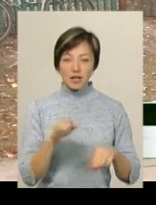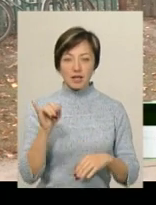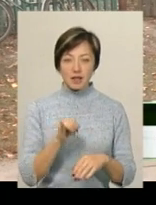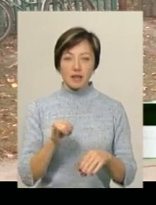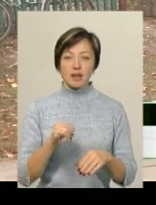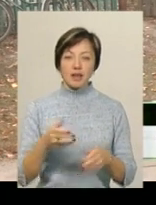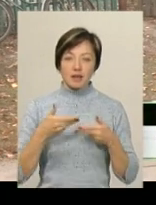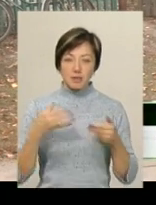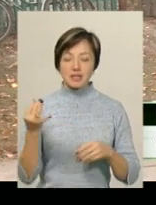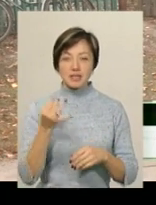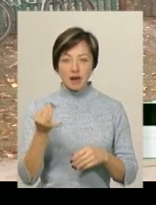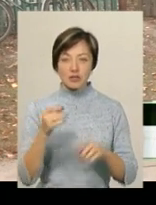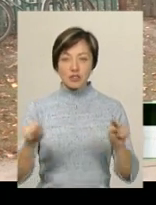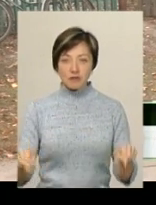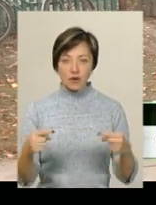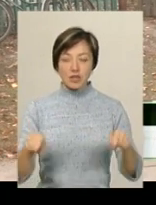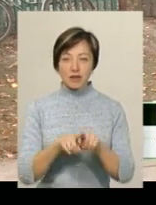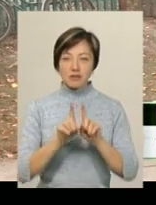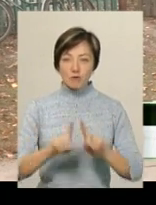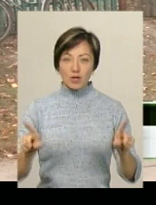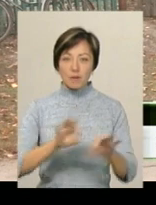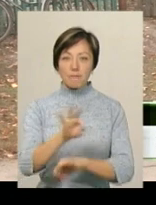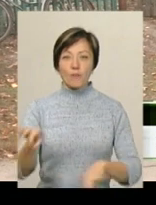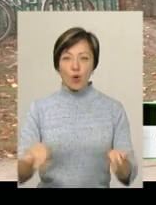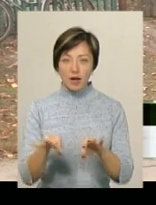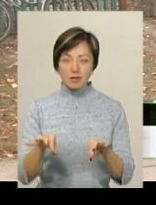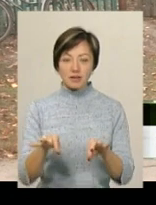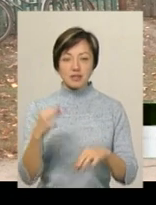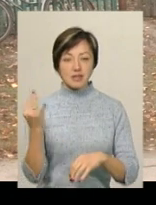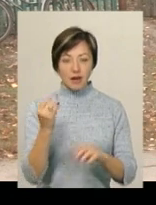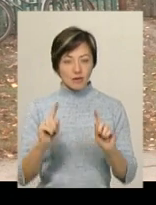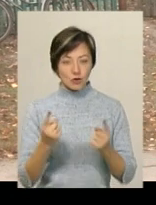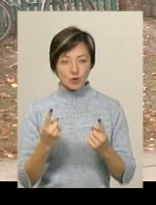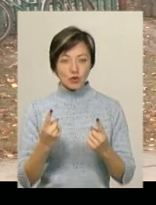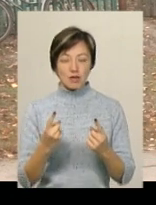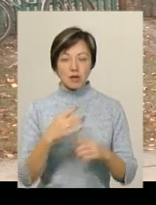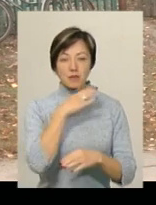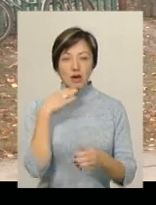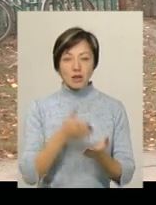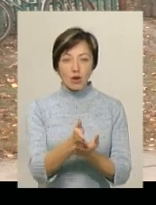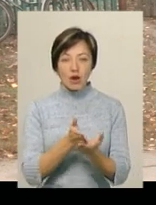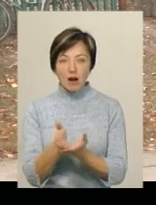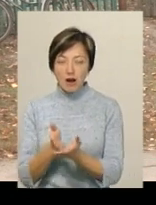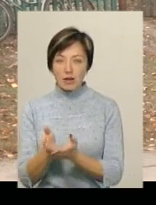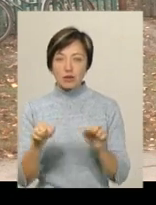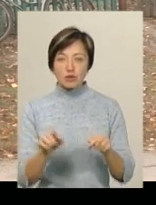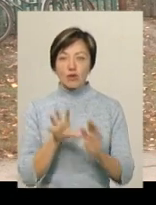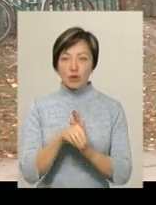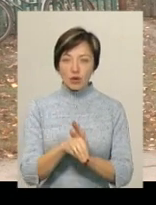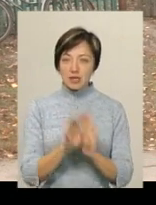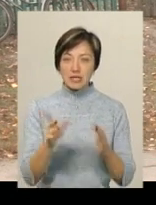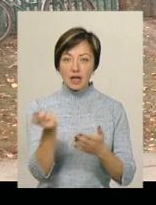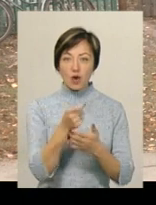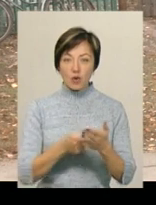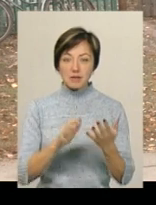нам зацікавляться люди, і створять такий своєрідний проєкт. Проєкт дуже цікавий, проєкт багатограний, тому що тут входить не тільки